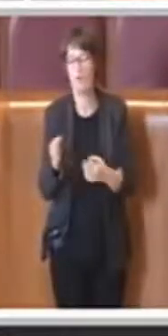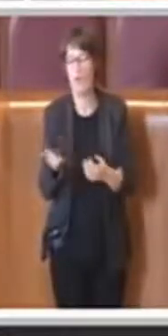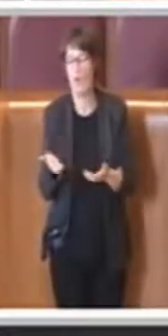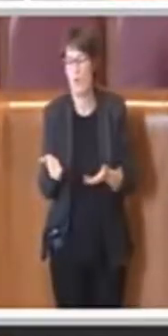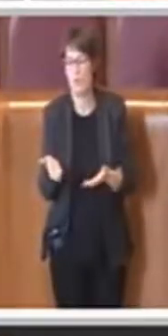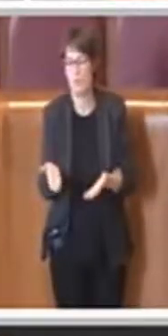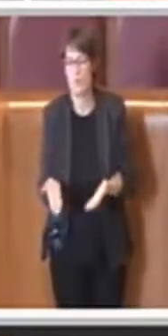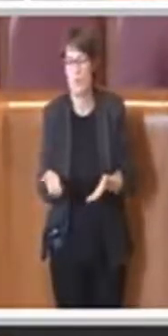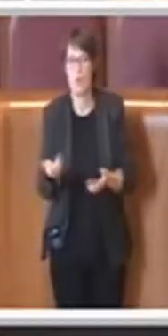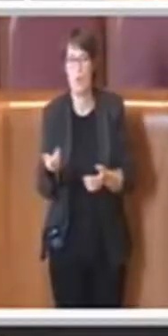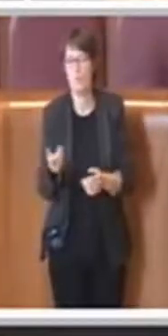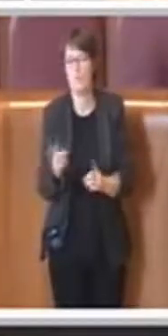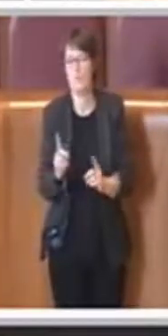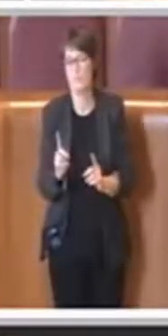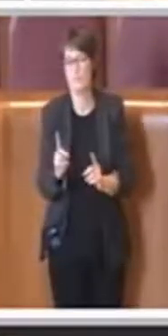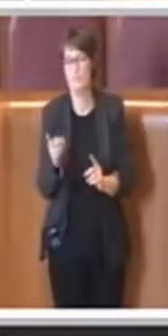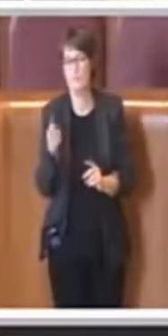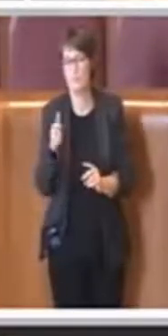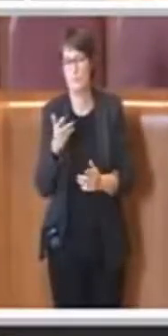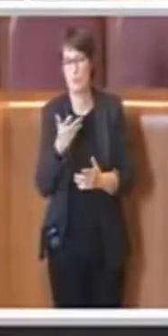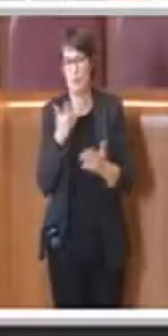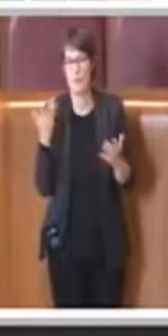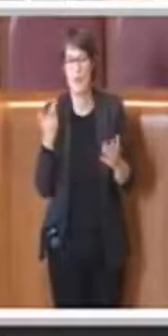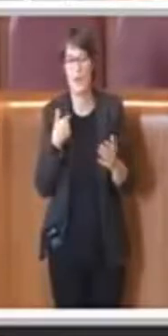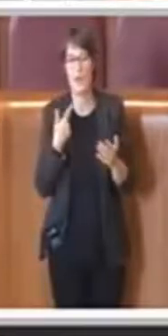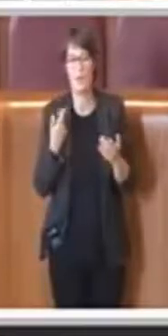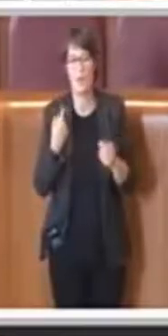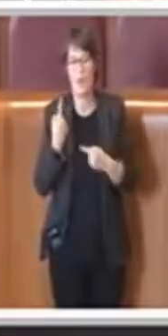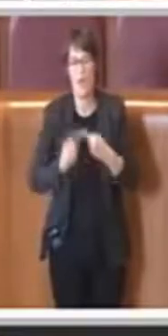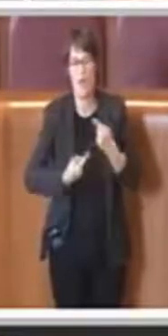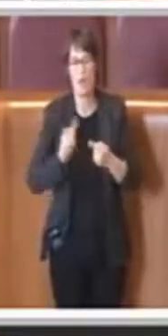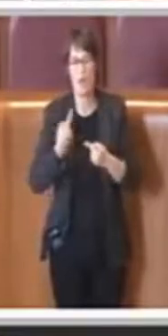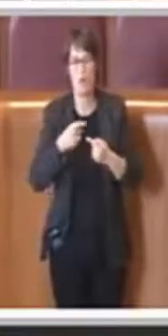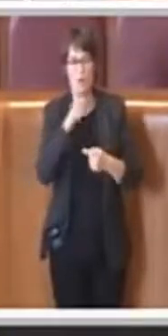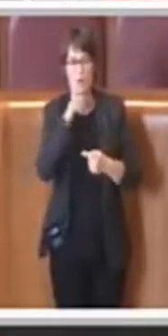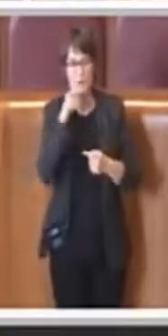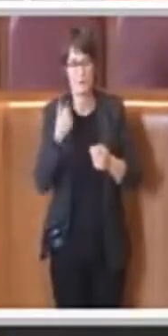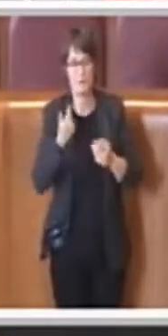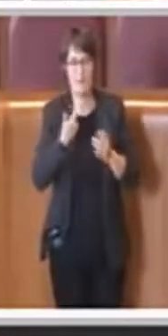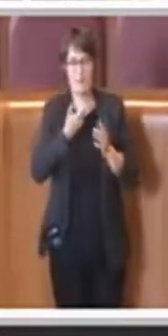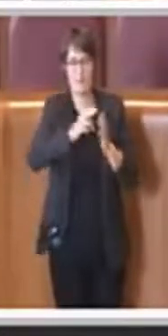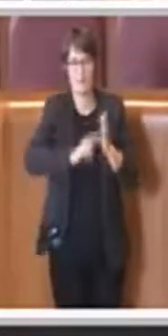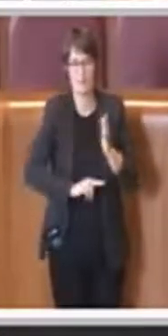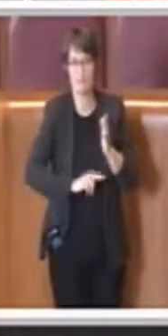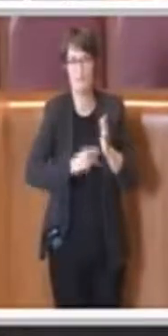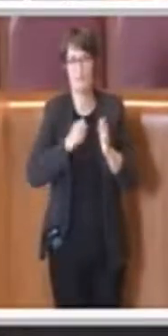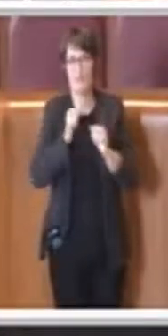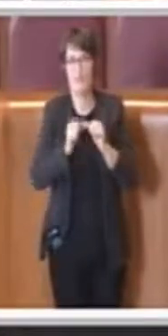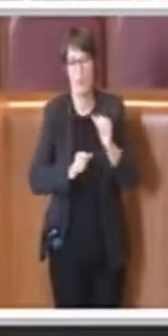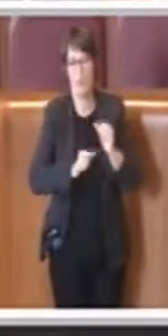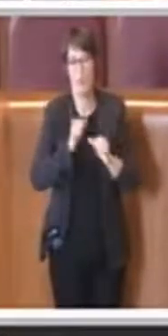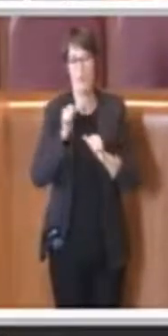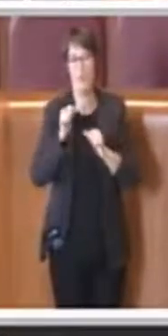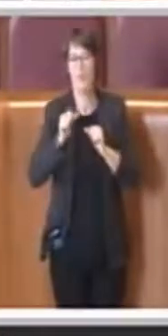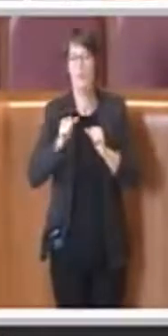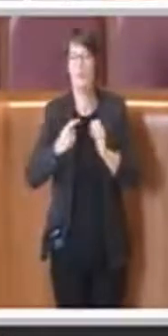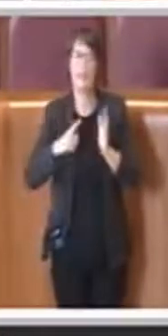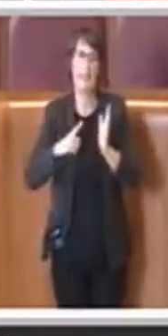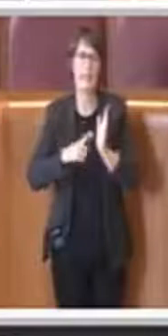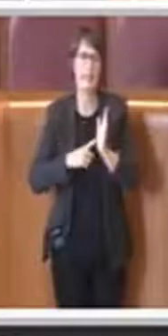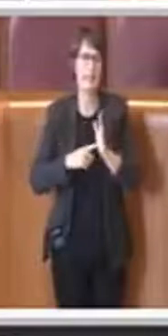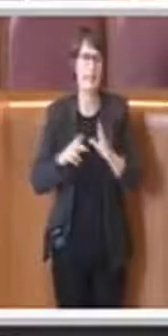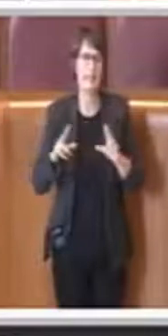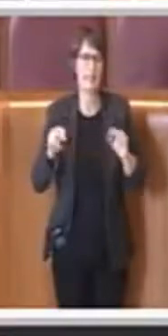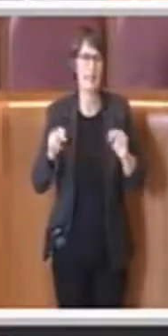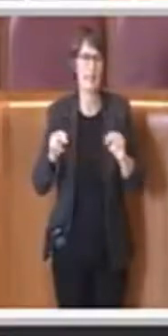diritti di partecipazione e questi sono diritti che restano alla città e quindi quando i cittadini, in questo caso anche